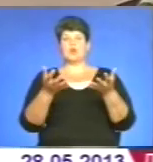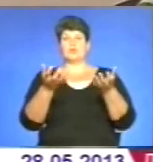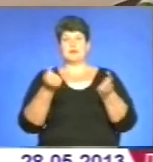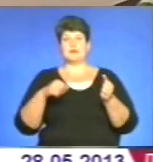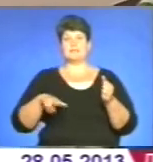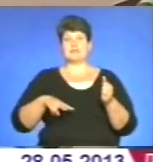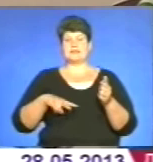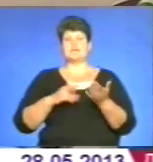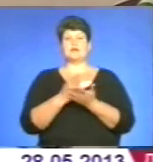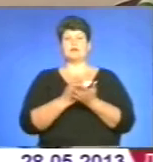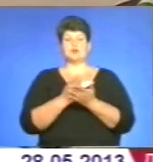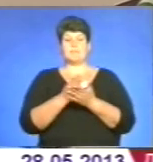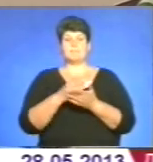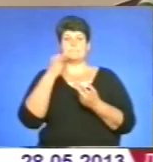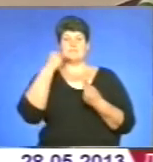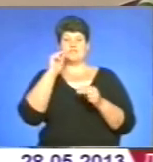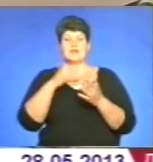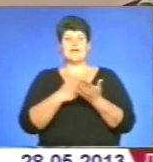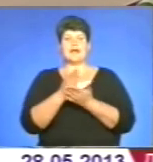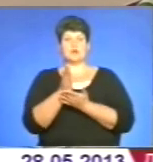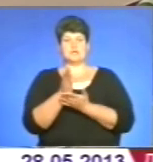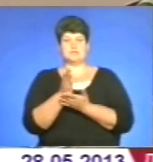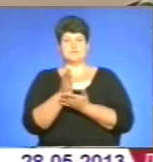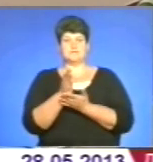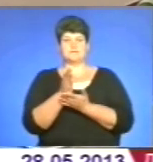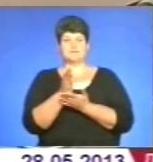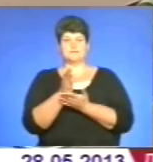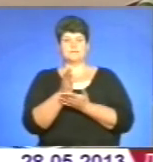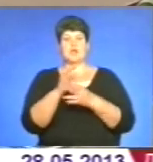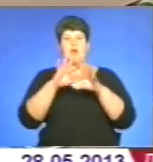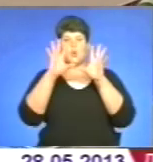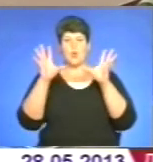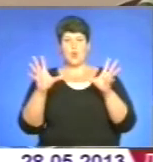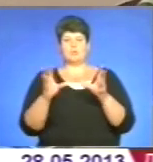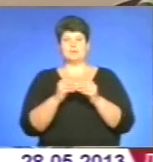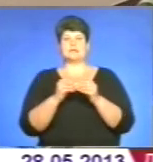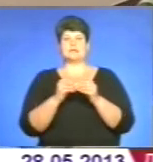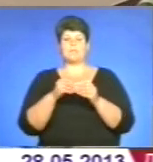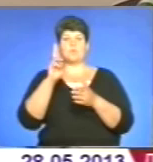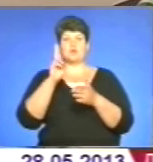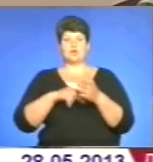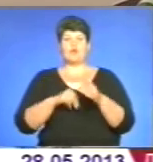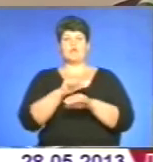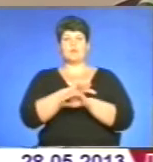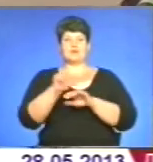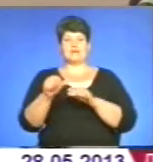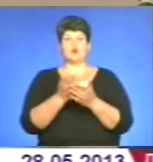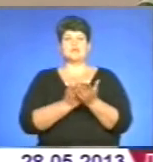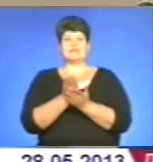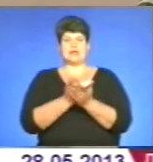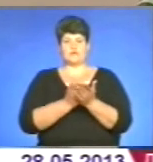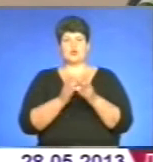адміністративних послуг, підвищення якості комплексність податкового та митного сервісу,